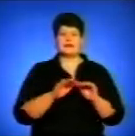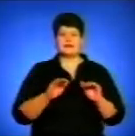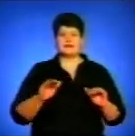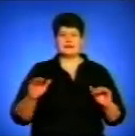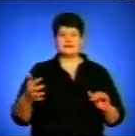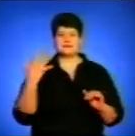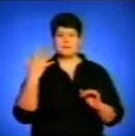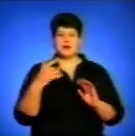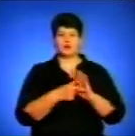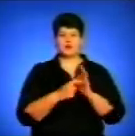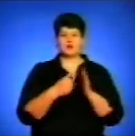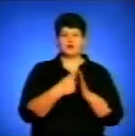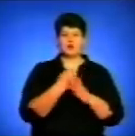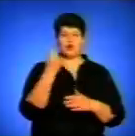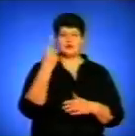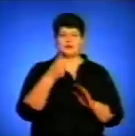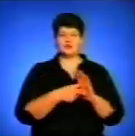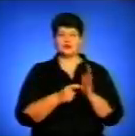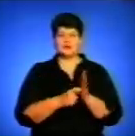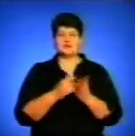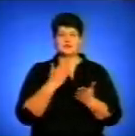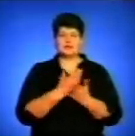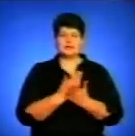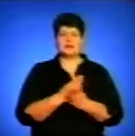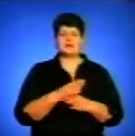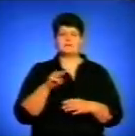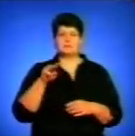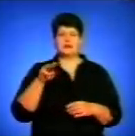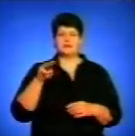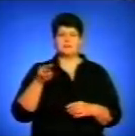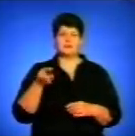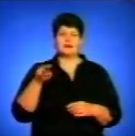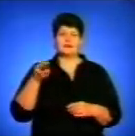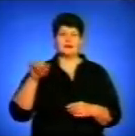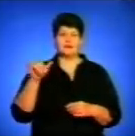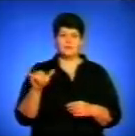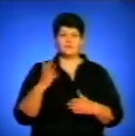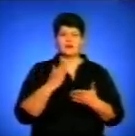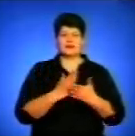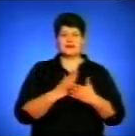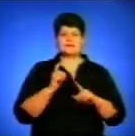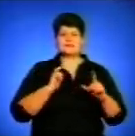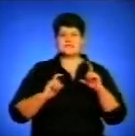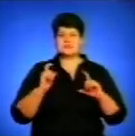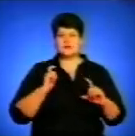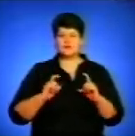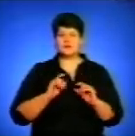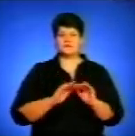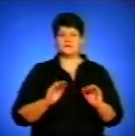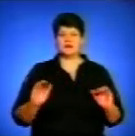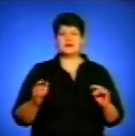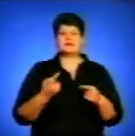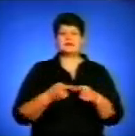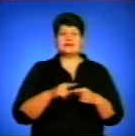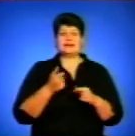класу до 11, тут є і учні професійно-технічних навчальних закладів, тут є студенти вищих навчальних закладів. І для них це